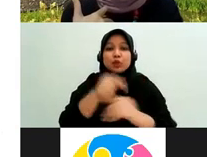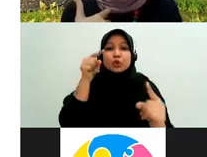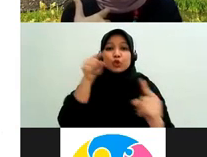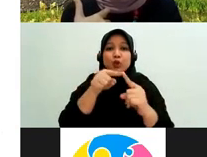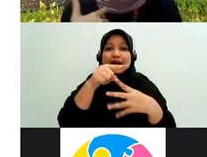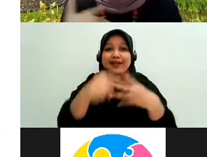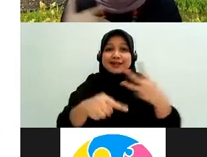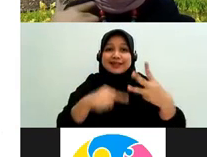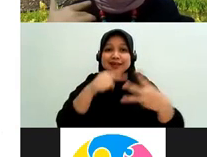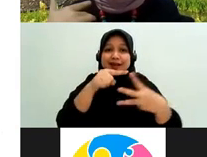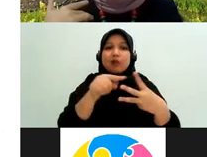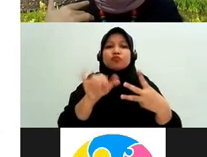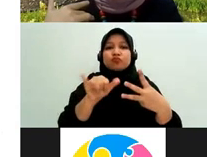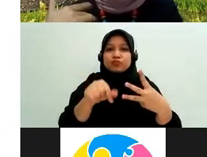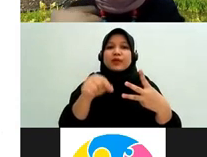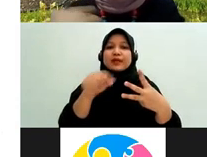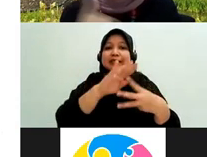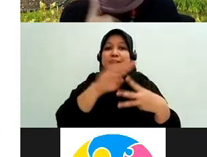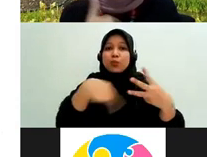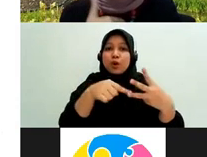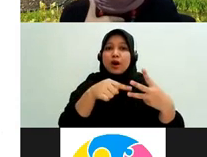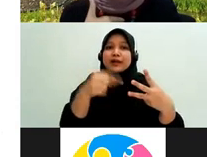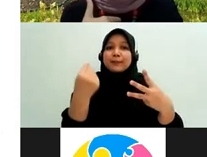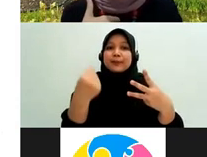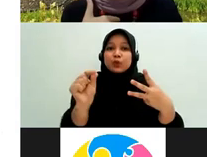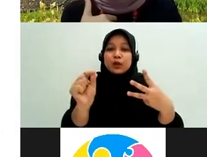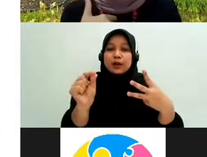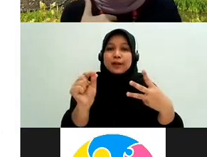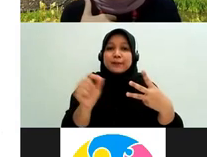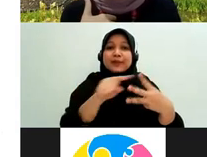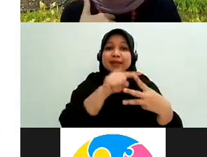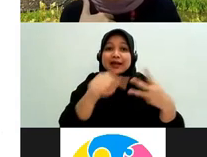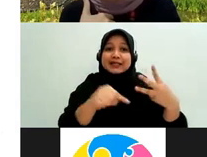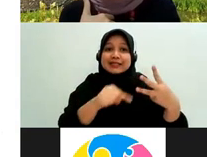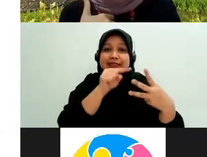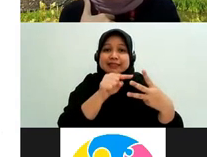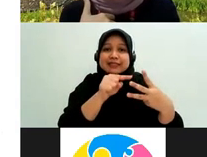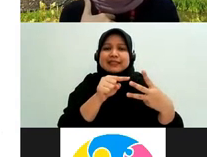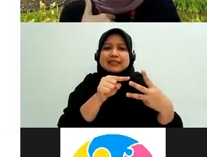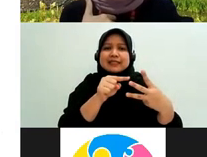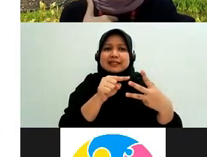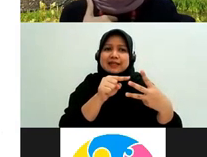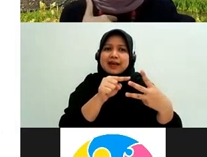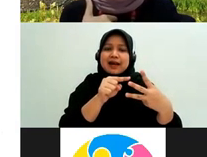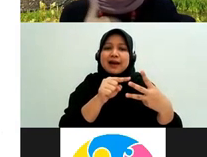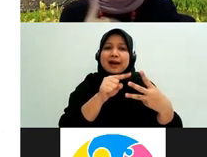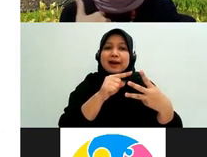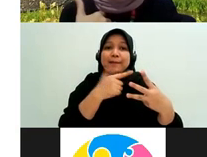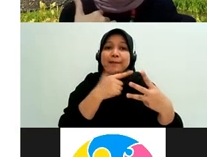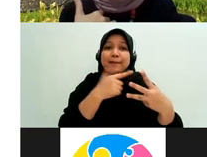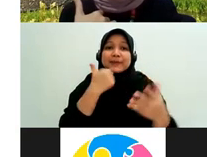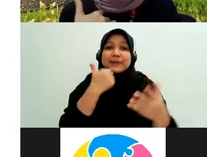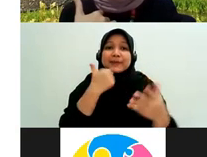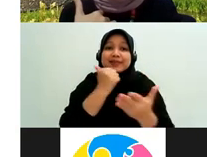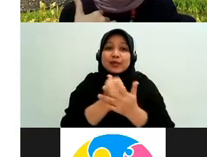cuma sorry kenapa ini penting kita diskusikan dulu teman-teman karena